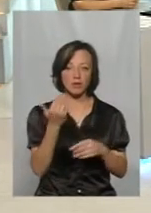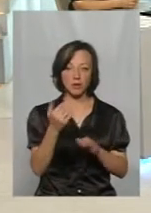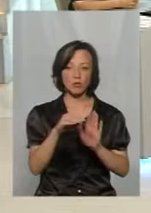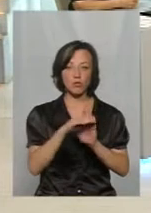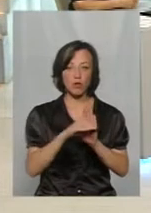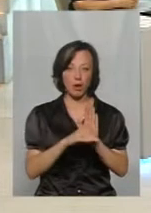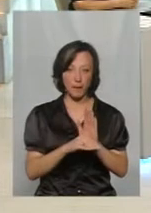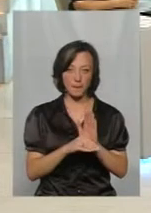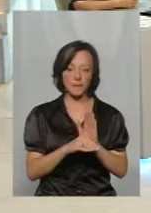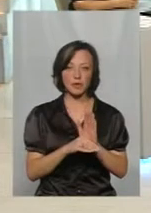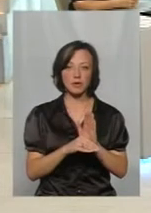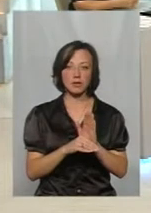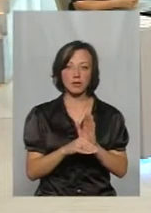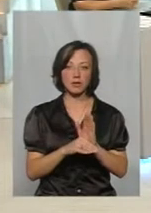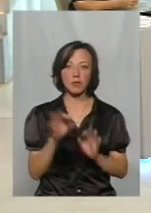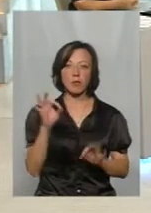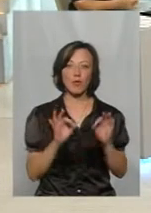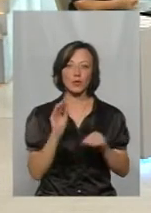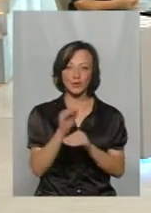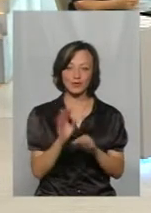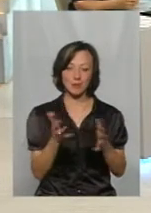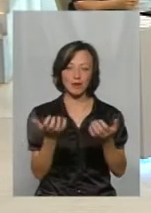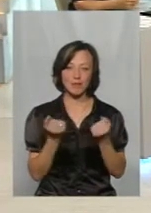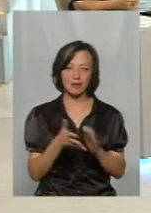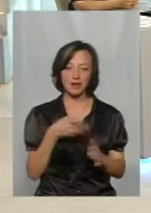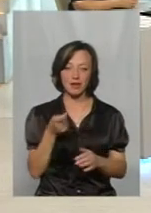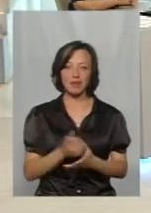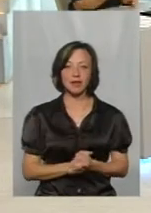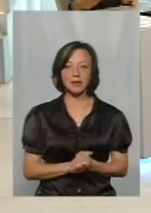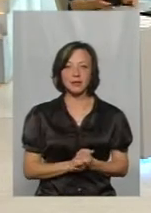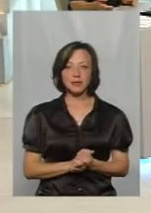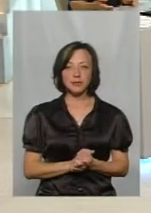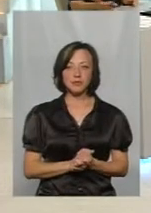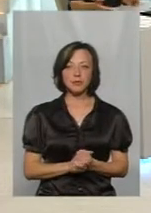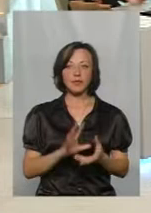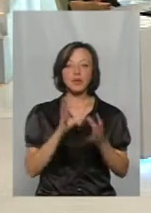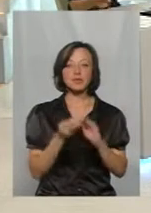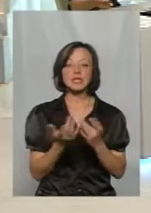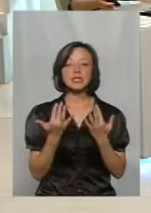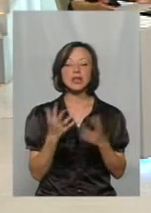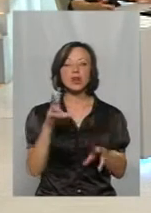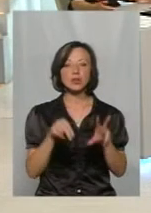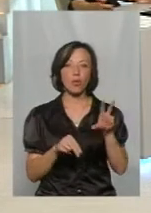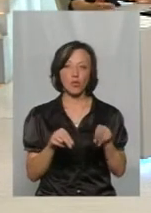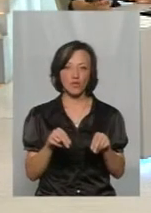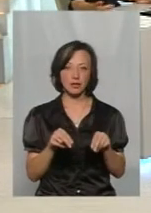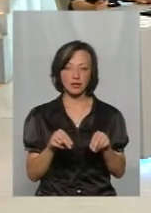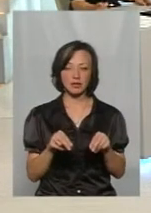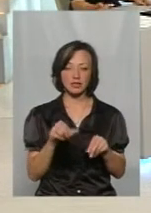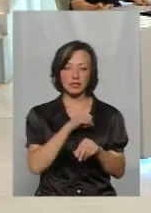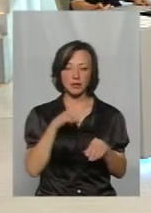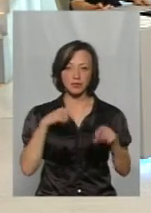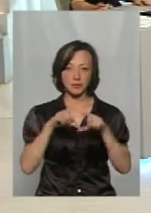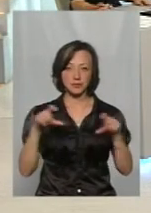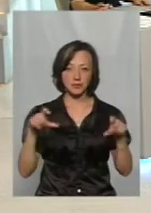програми, вже така буде, як бонус, ще будемо приймати заяви. А взагалі, наскільки розрахований сам заклад?